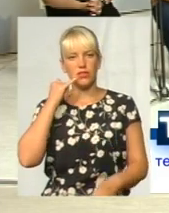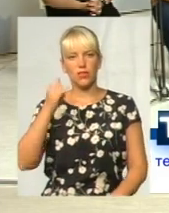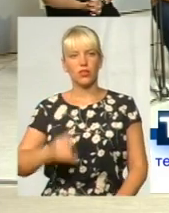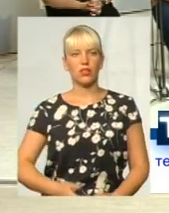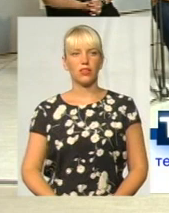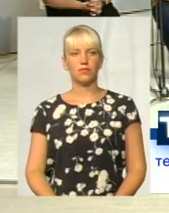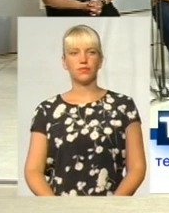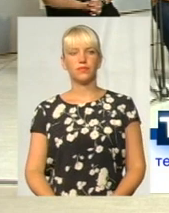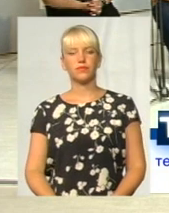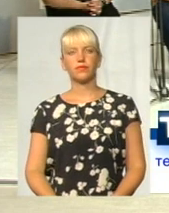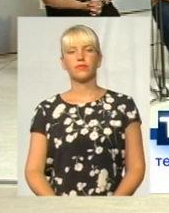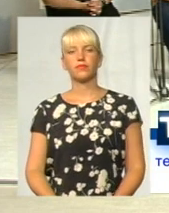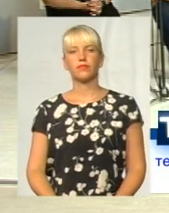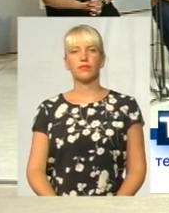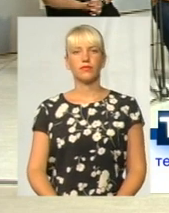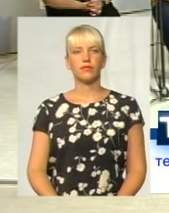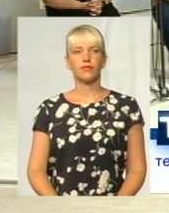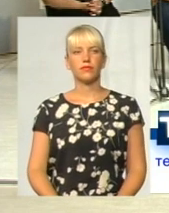порадовжимо. Слухаємо вас, горіть, будь ласка.